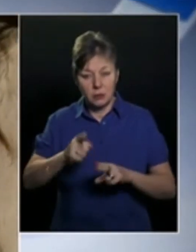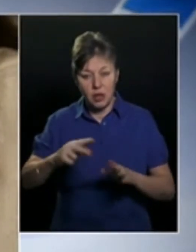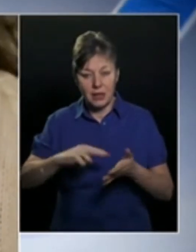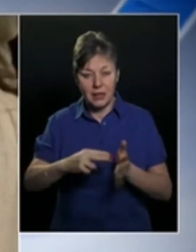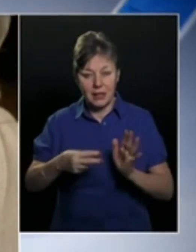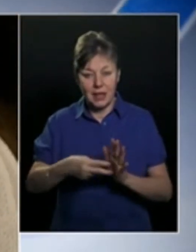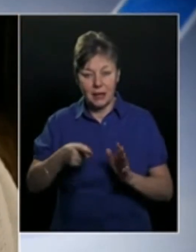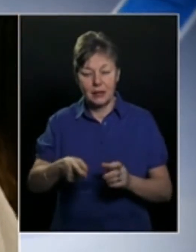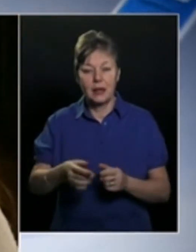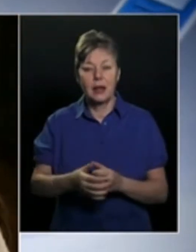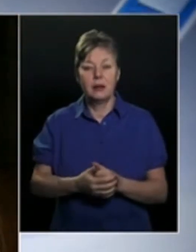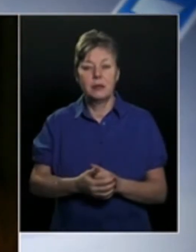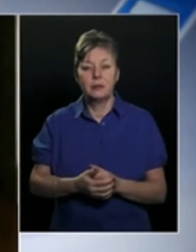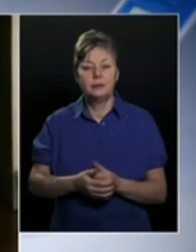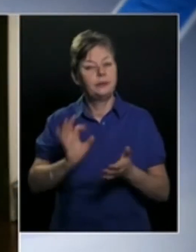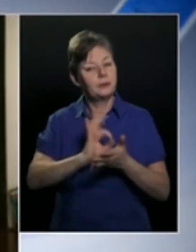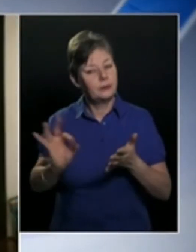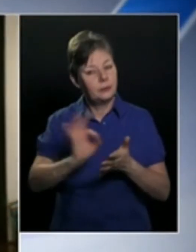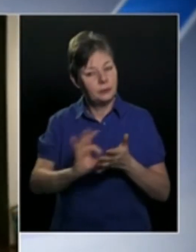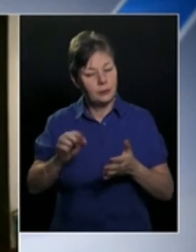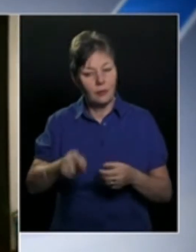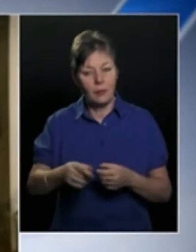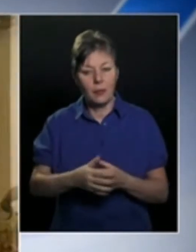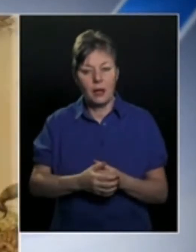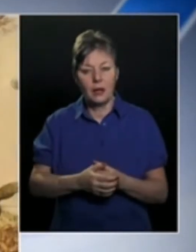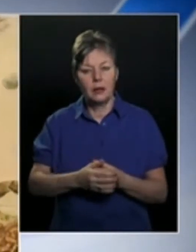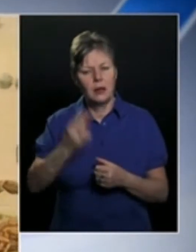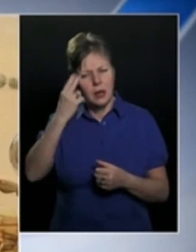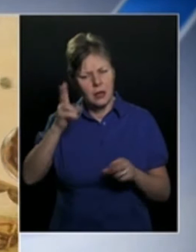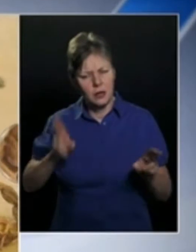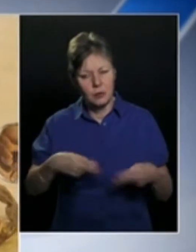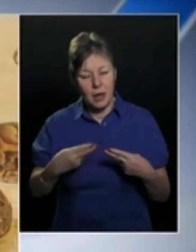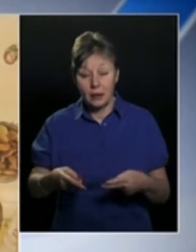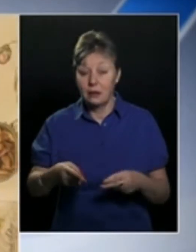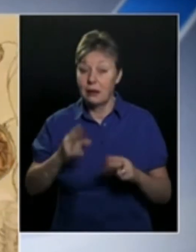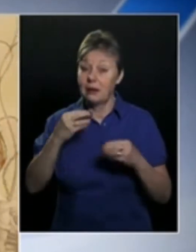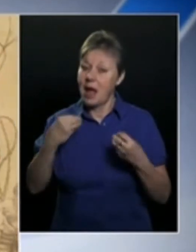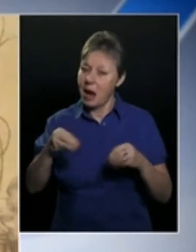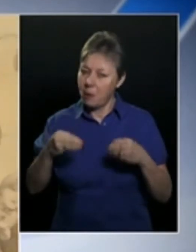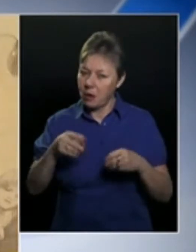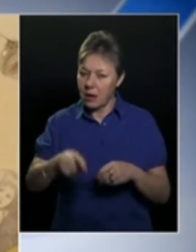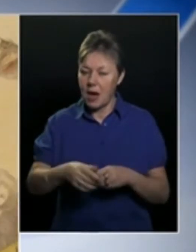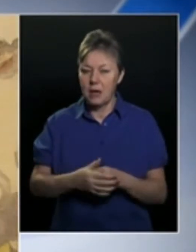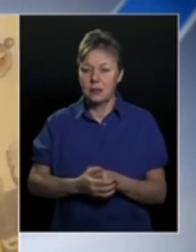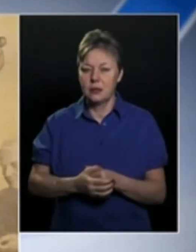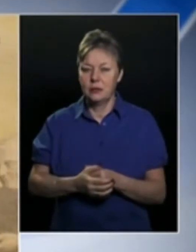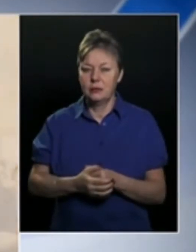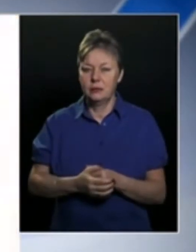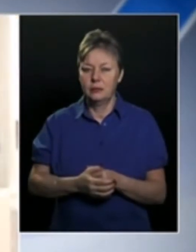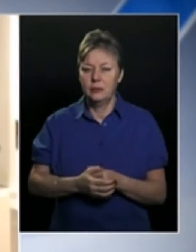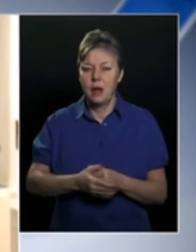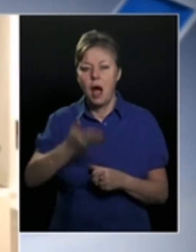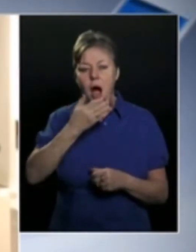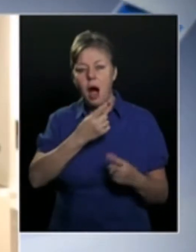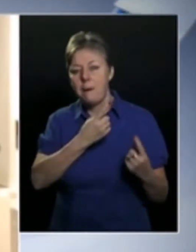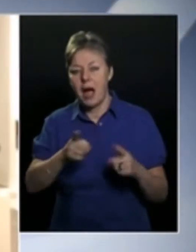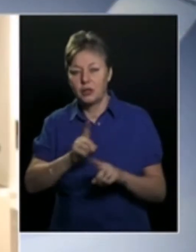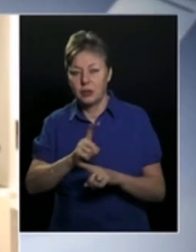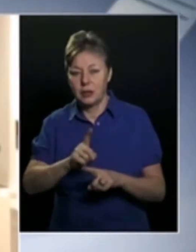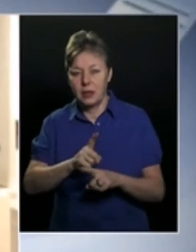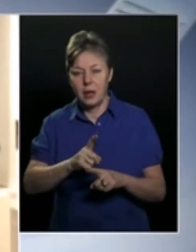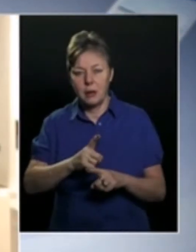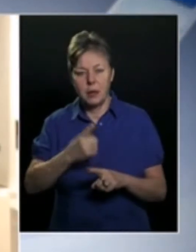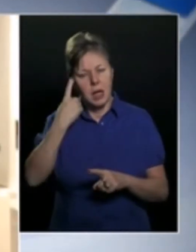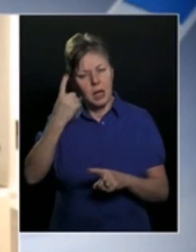segítani technikában, hogy az, ami le van írva, és mondjuk egy ismeretlen dolog, azt azért elmagyarázom. Az, hogyha más nem,